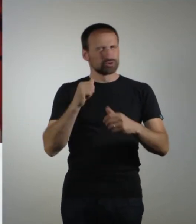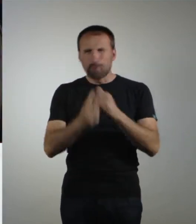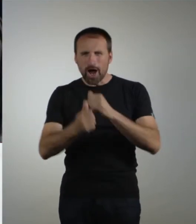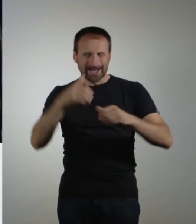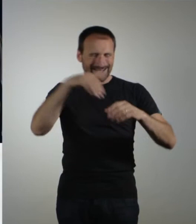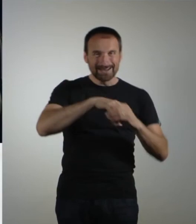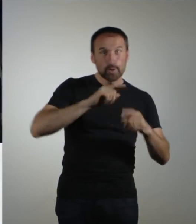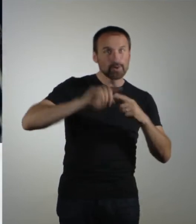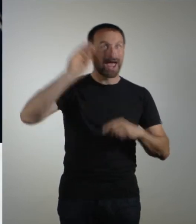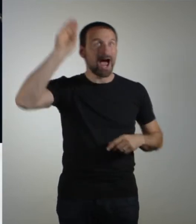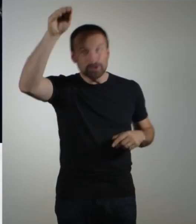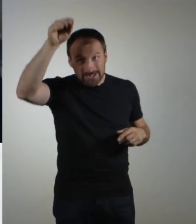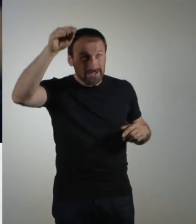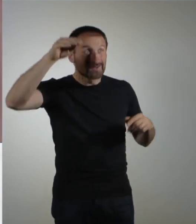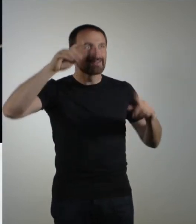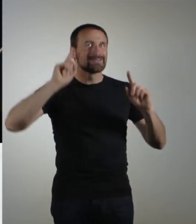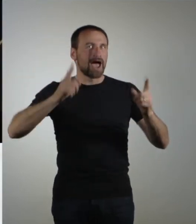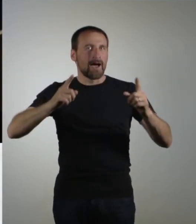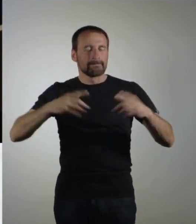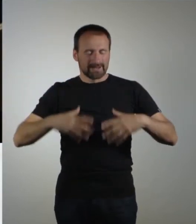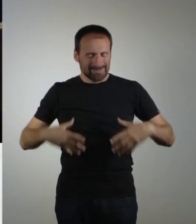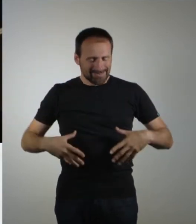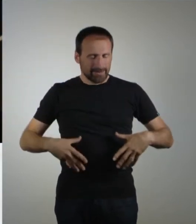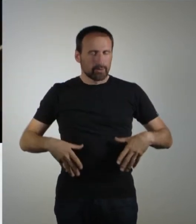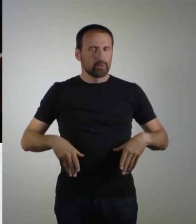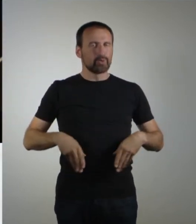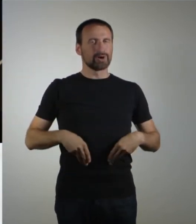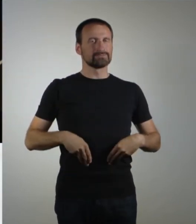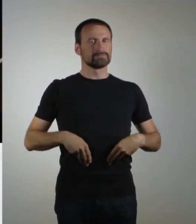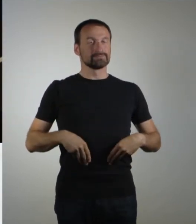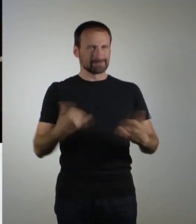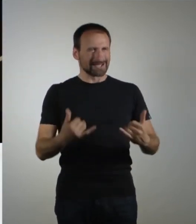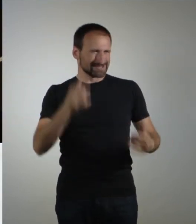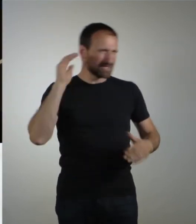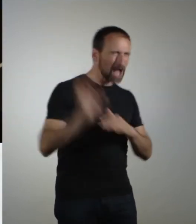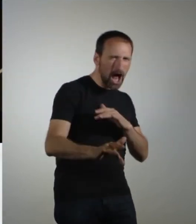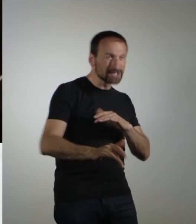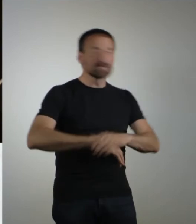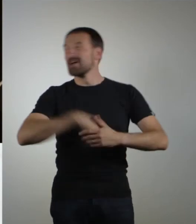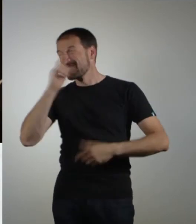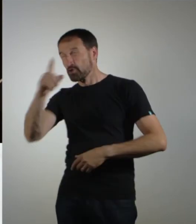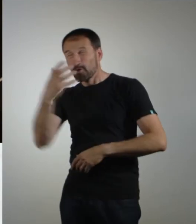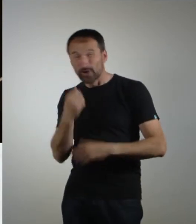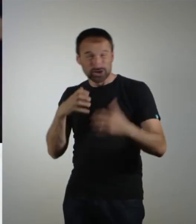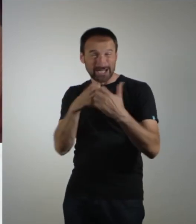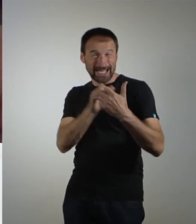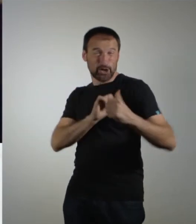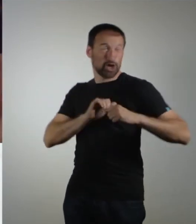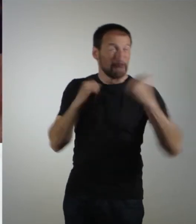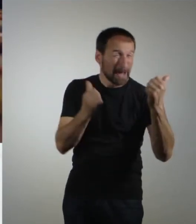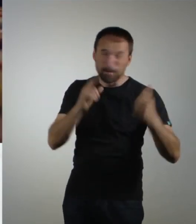wegzukriegen. Und jetzt geben wir richtig Gas. Wenn du den Krieg überleben willst, musst du selbst zum Krieg werden.